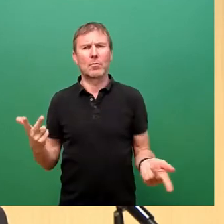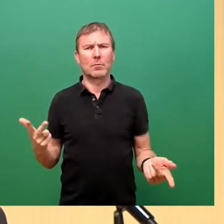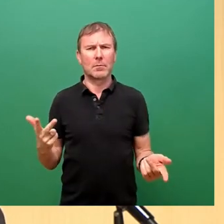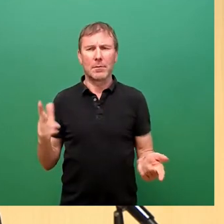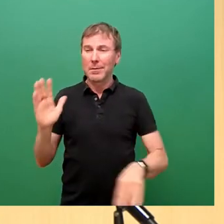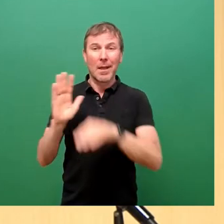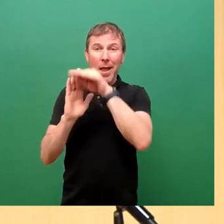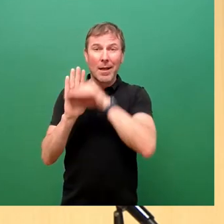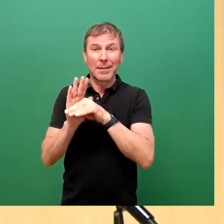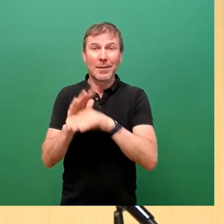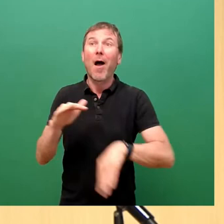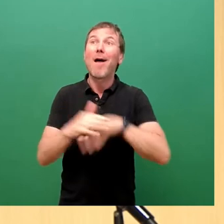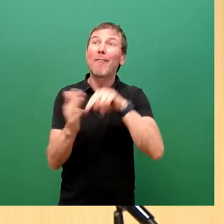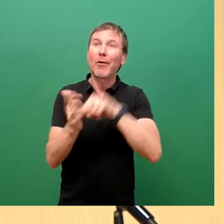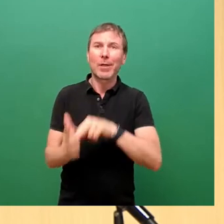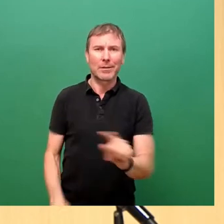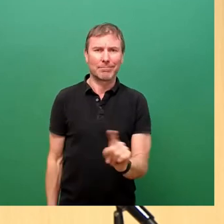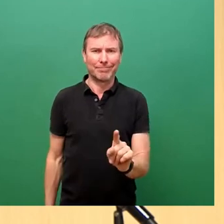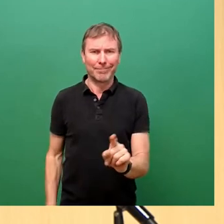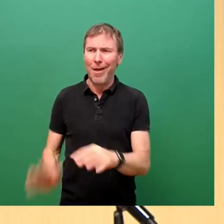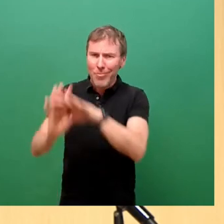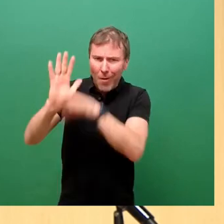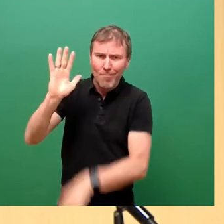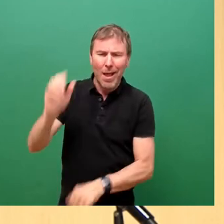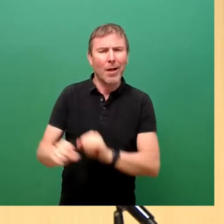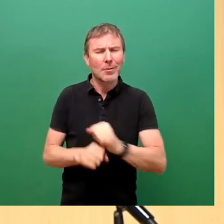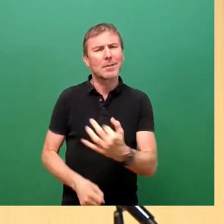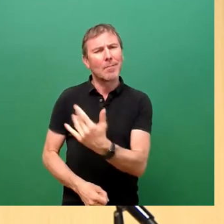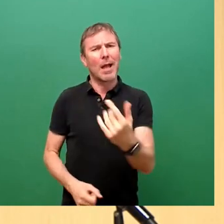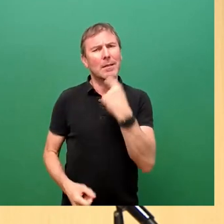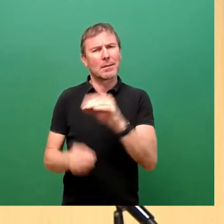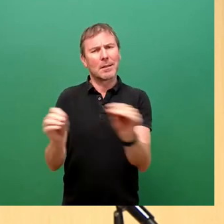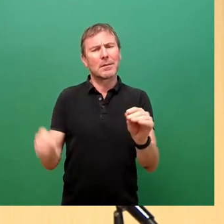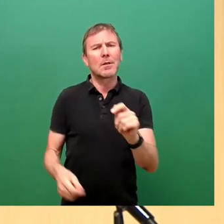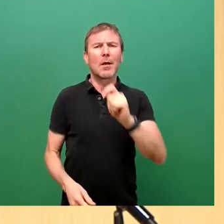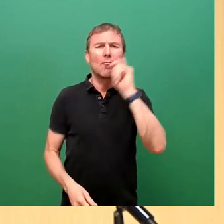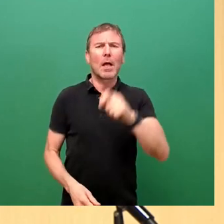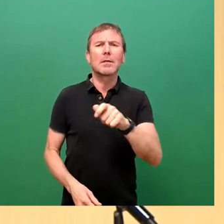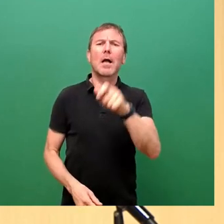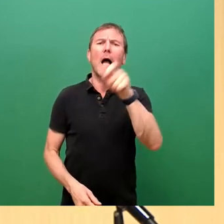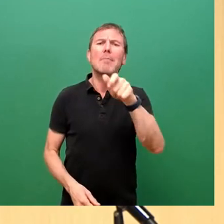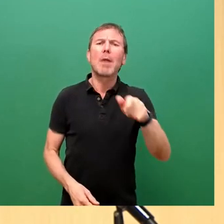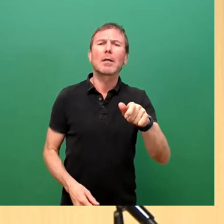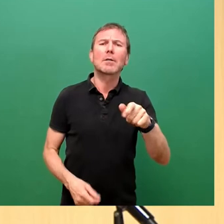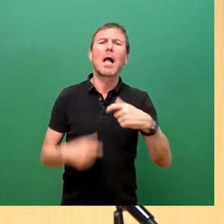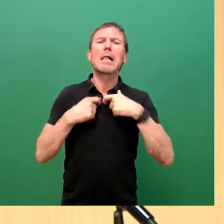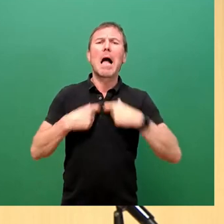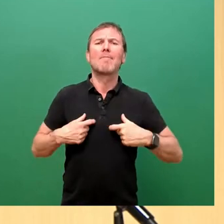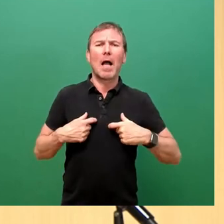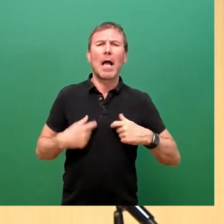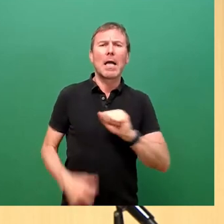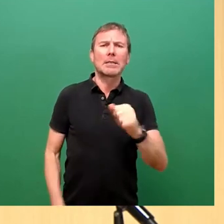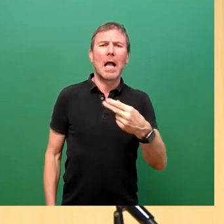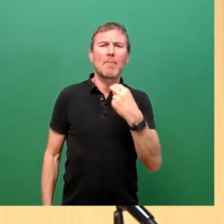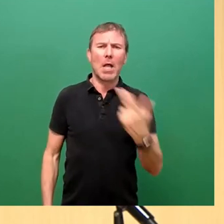vollständig ist, sei mir doch gestattet, einige zu benennen. Die ukrainische Personalfarrei St. Michael, die